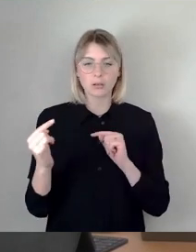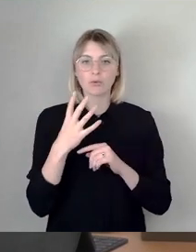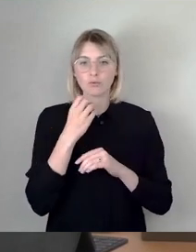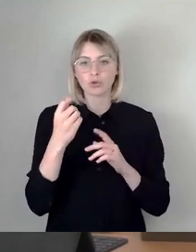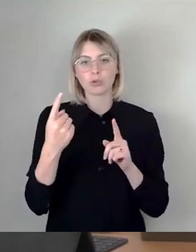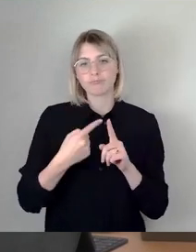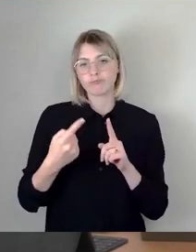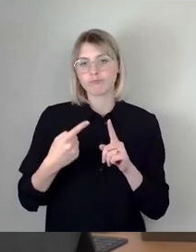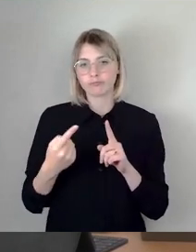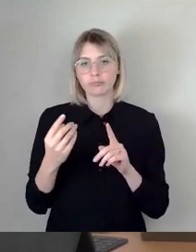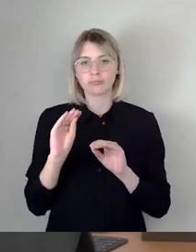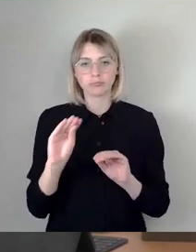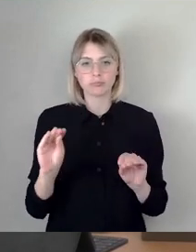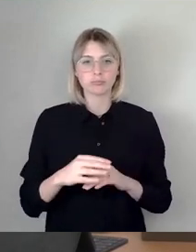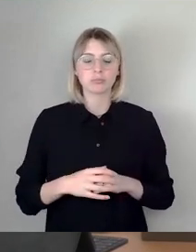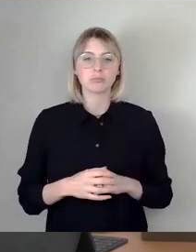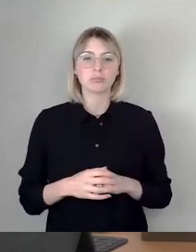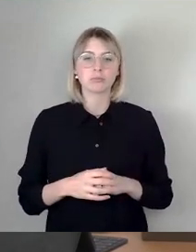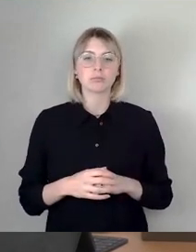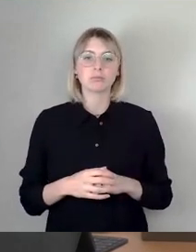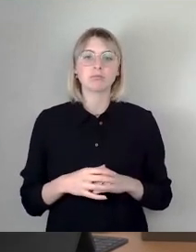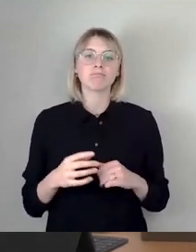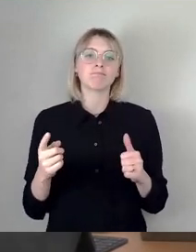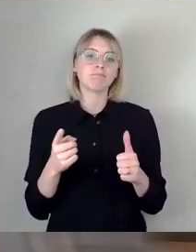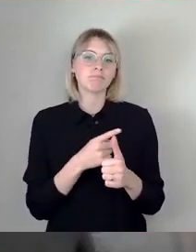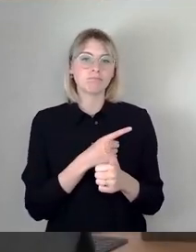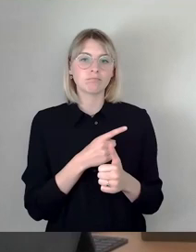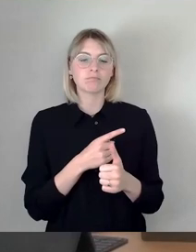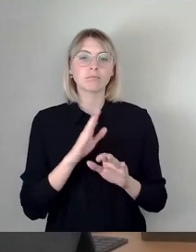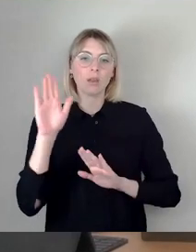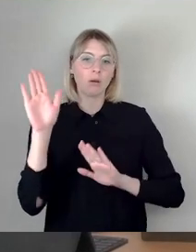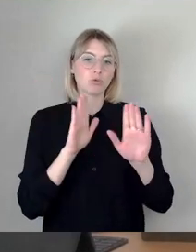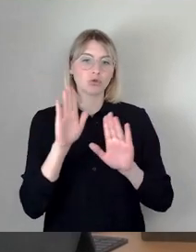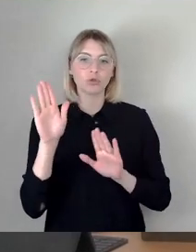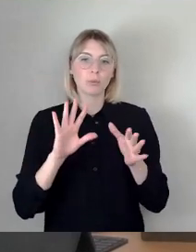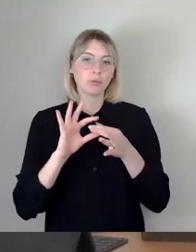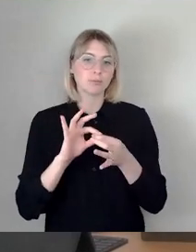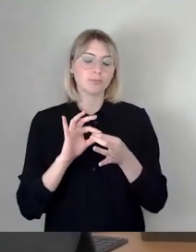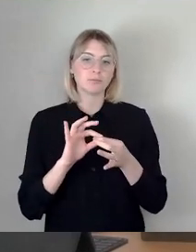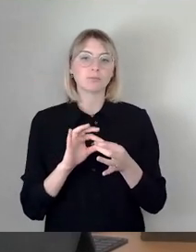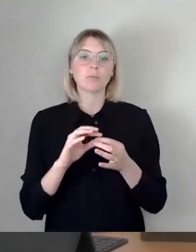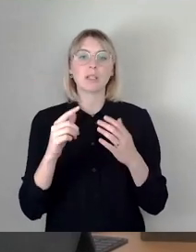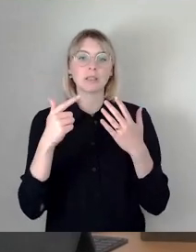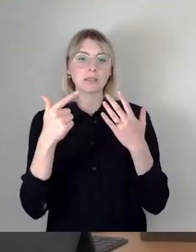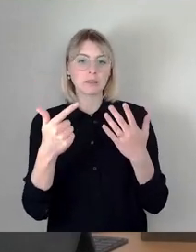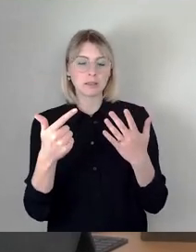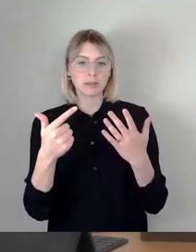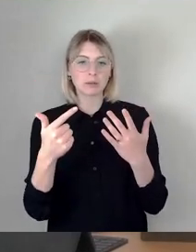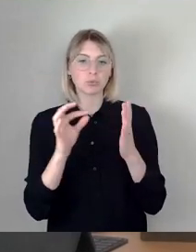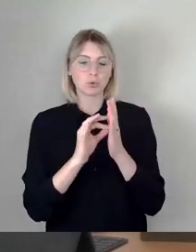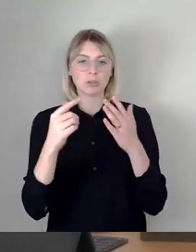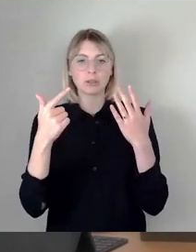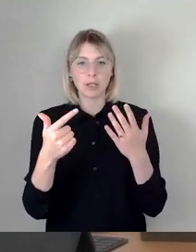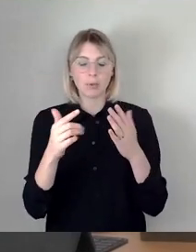aufrufen darf. Zunächst stimmen wir ab über den Tagesordnungspunkt 7. Hier geht es um die Fortschreibung der